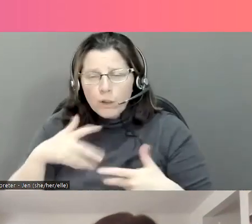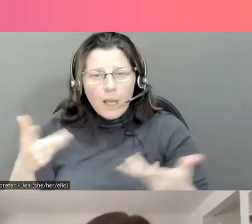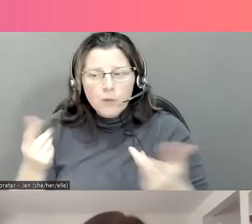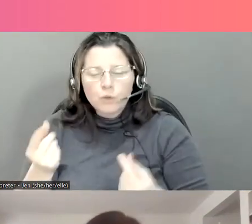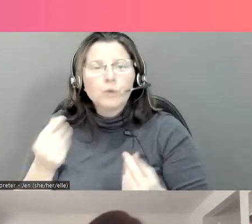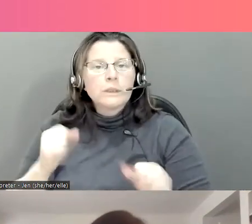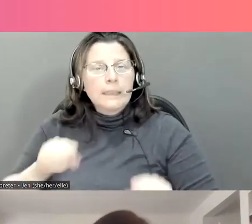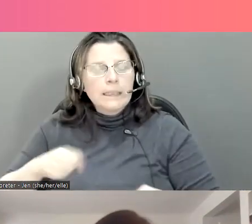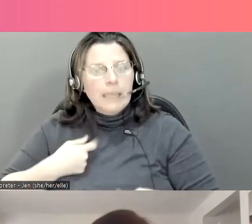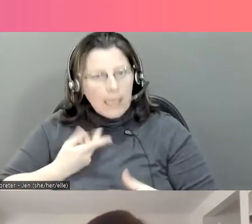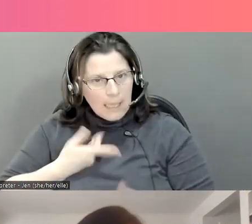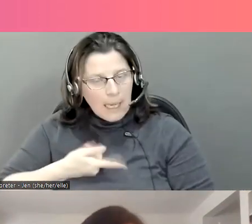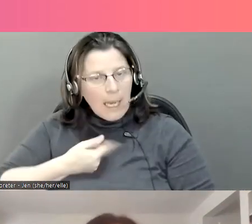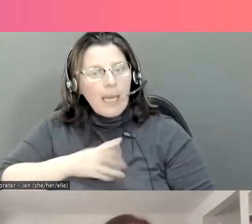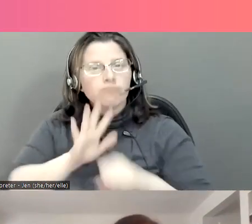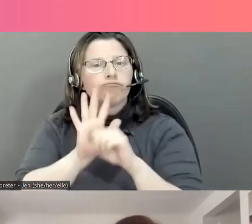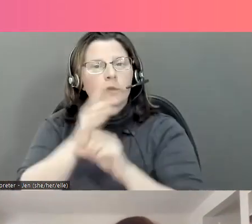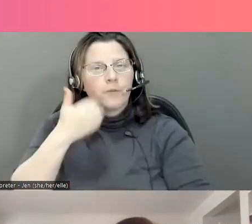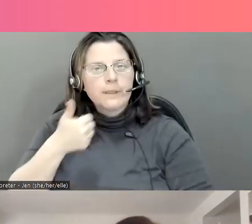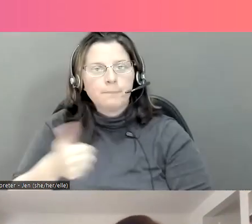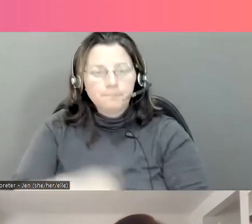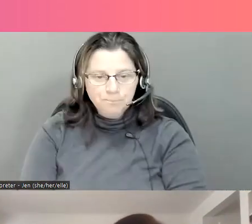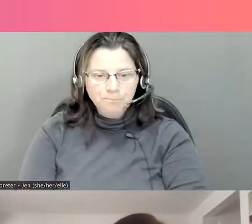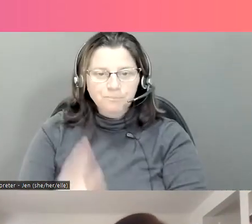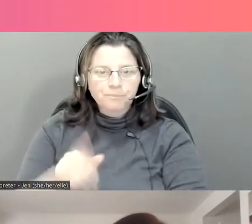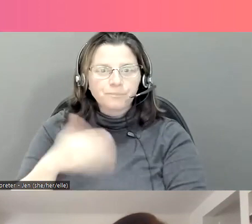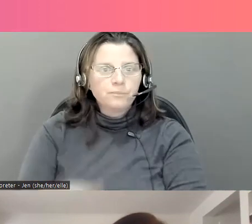sont les lois et de leur permettre d'utiliser leur voie. Prochaine diapo.